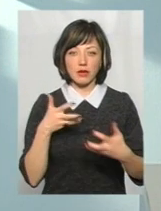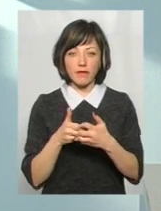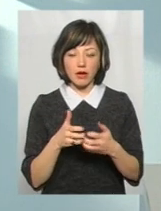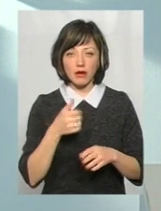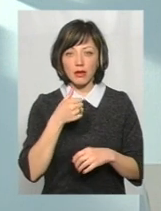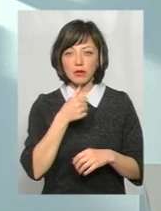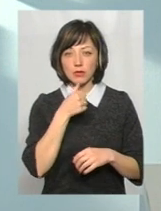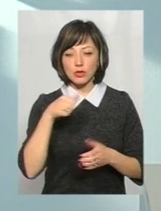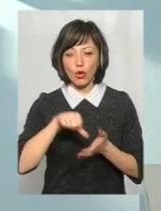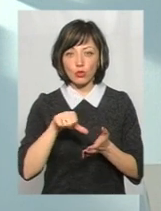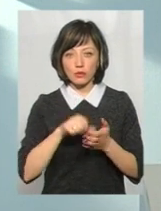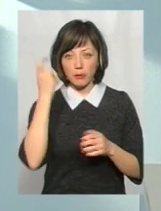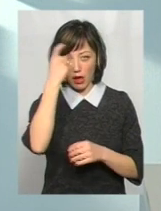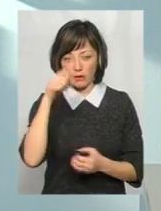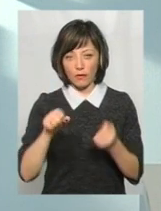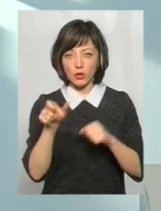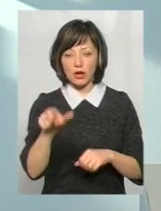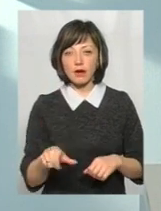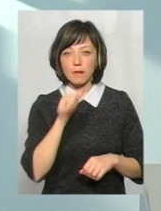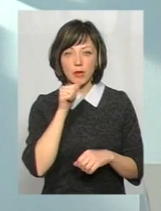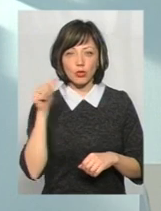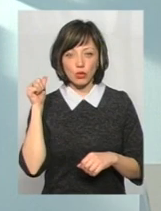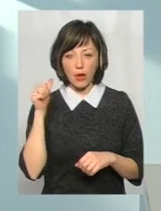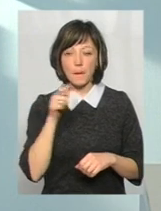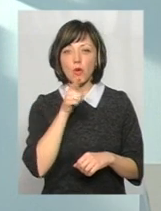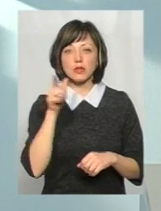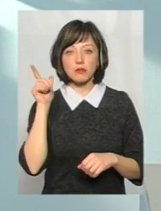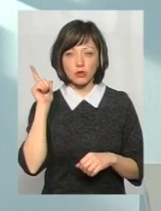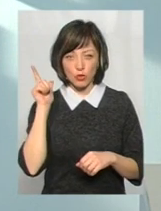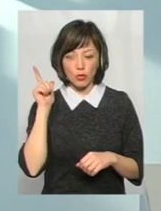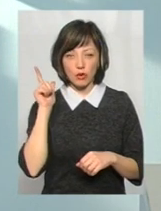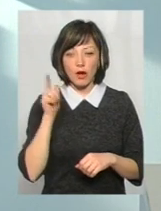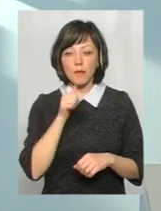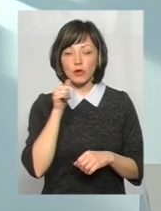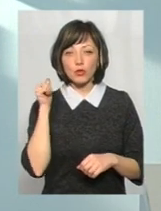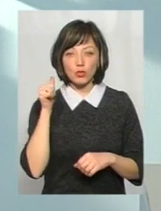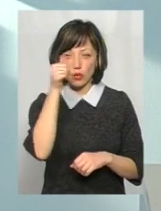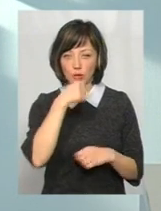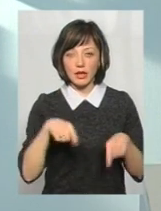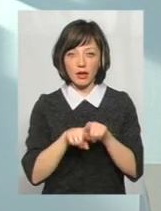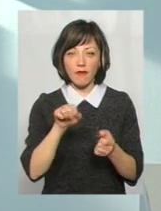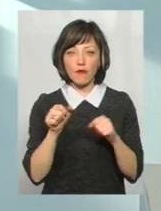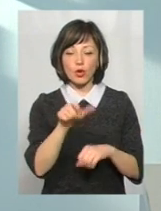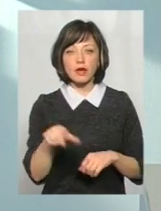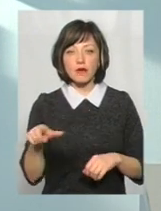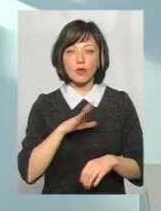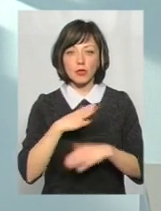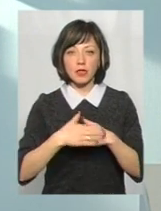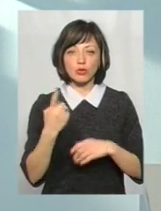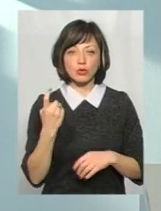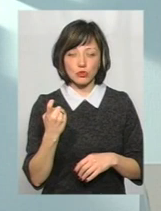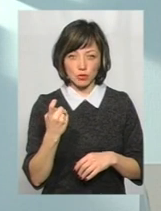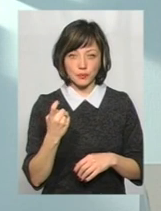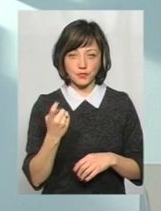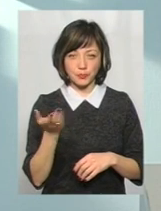за участю саме п'яних водіїв, які в минулому, позаминулому, верніше, році, то в минулому році таких водіїв було близько сотні.